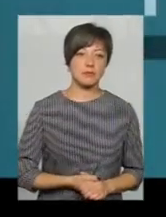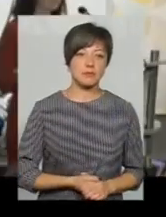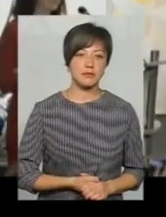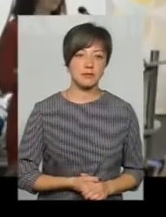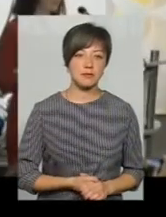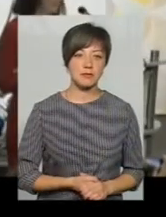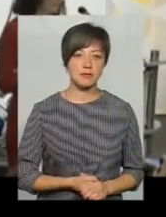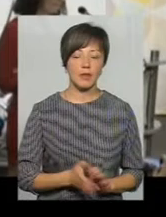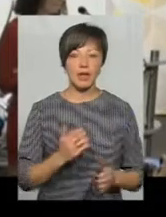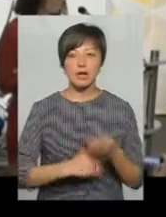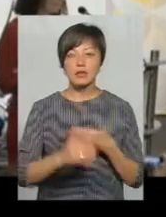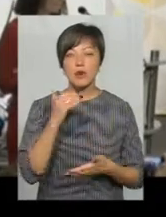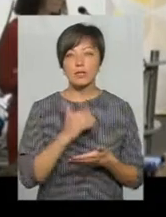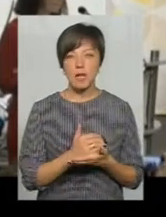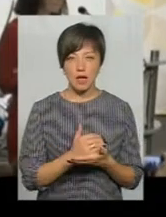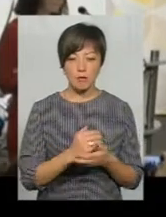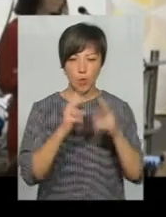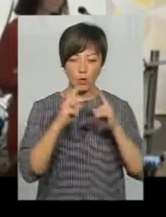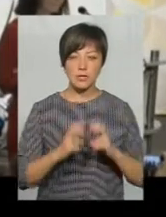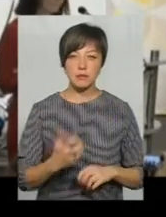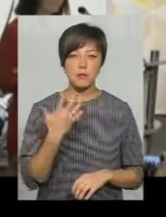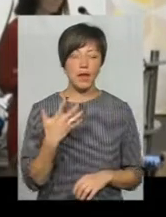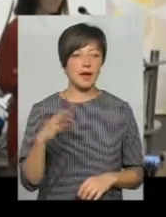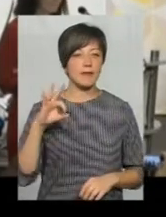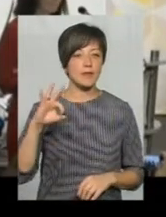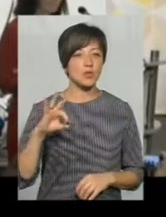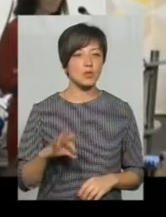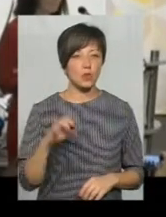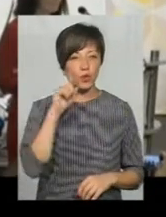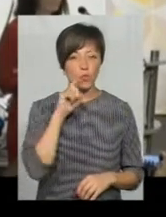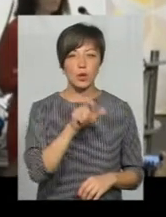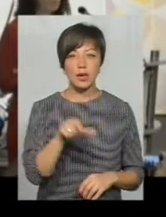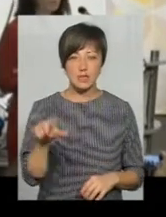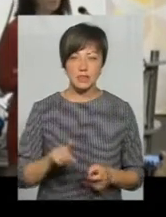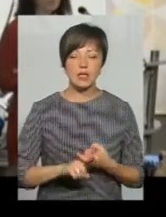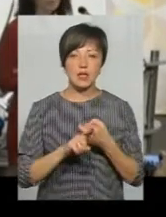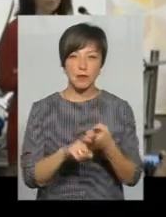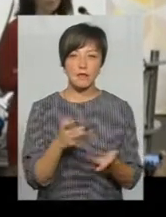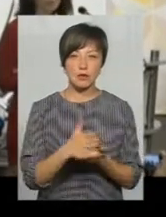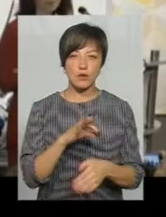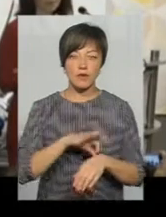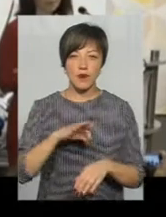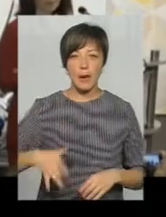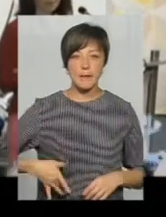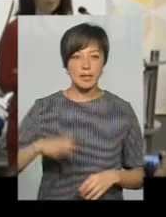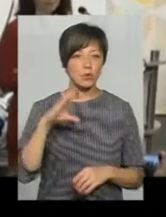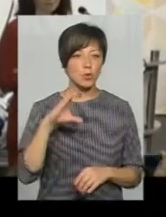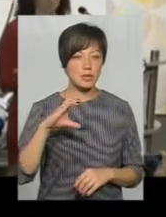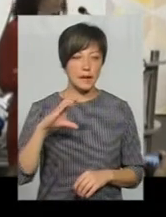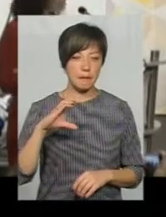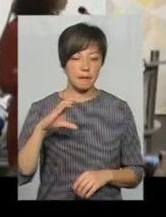За останніми оцінками, близько 5% українців інфіковані вірусом гепатиту С.